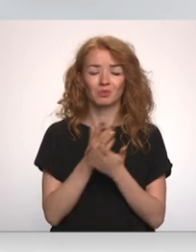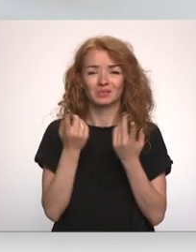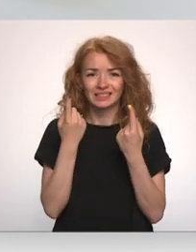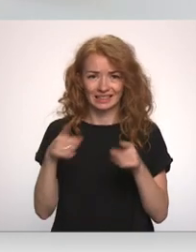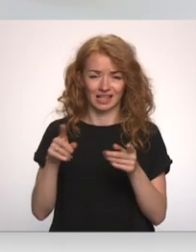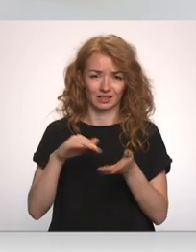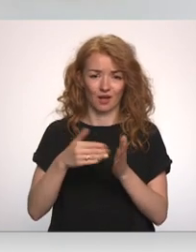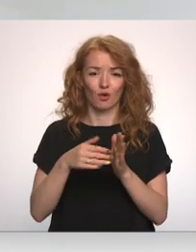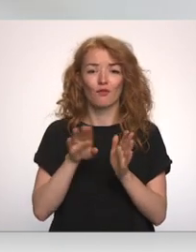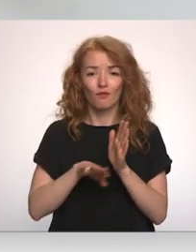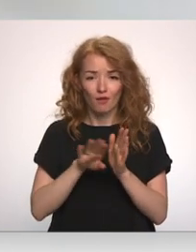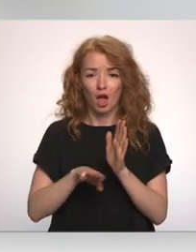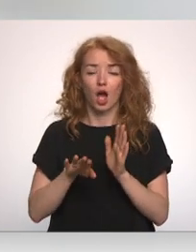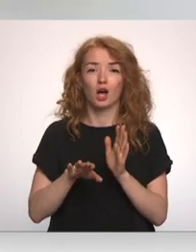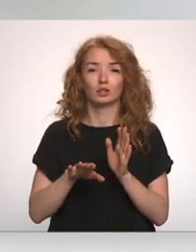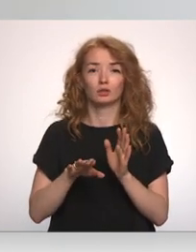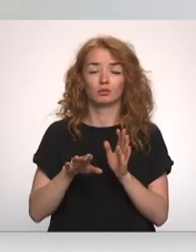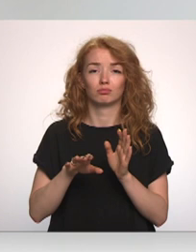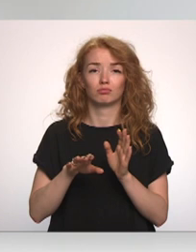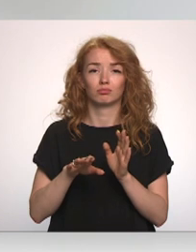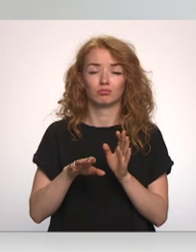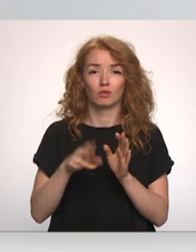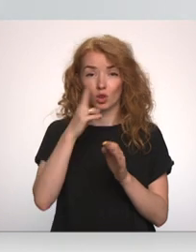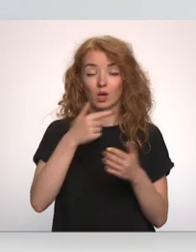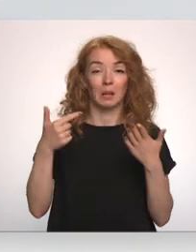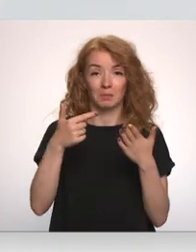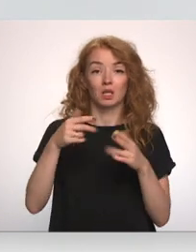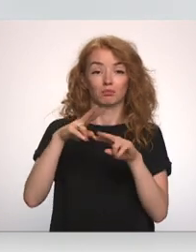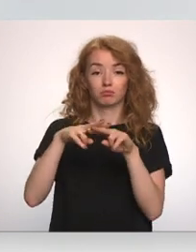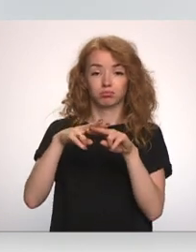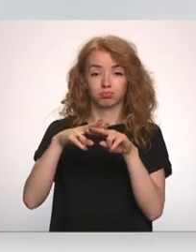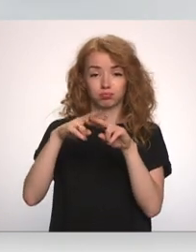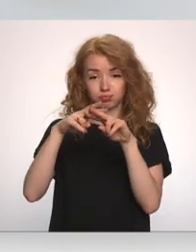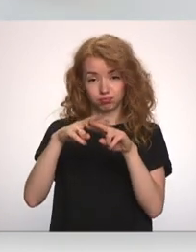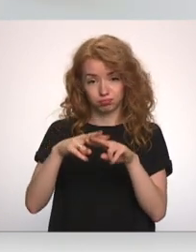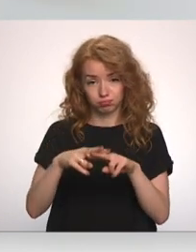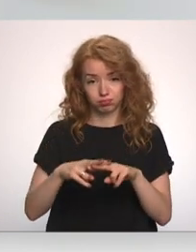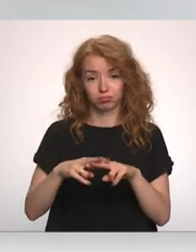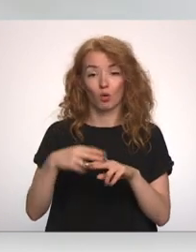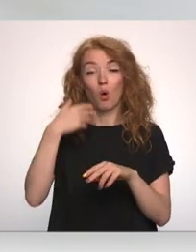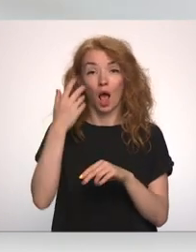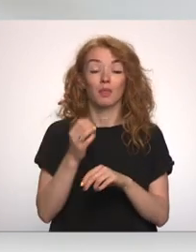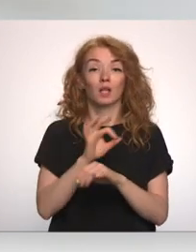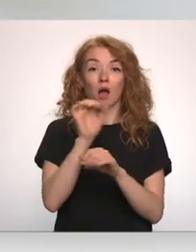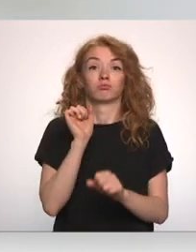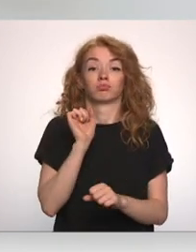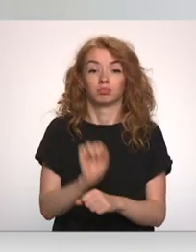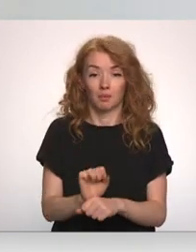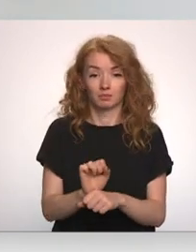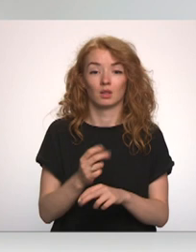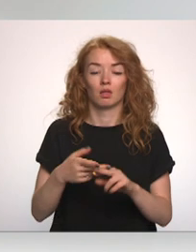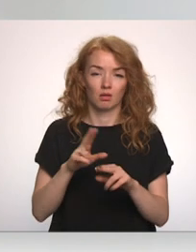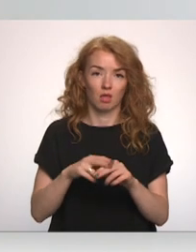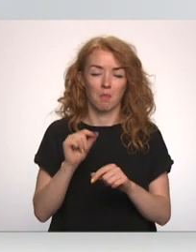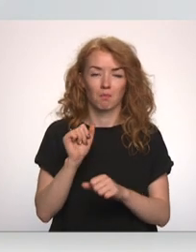liftā visdrīzēt. Vienkārši viņš, kā viņi teica, no septītā stāva gājas uz leju. Un tad, kad nostrādājuši tās bremzes, tad,